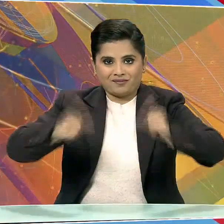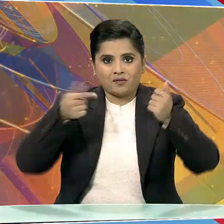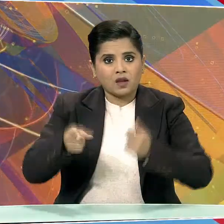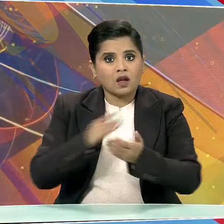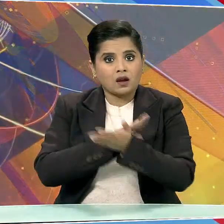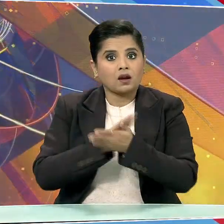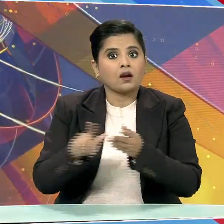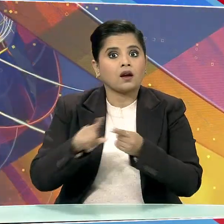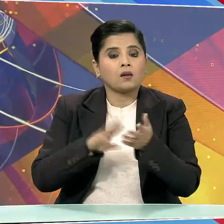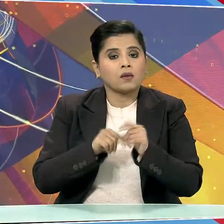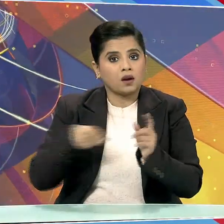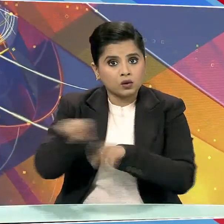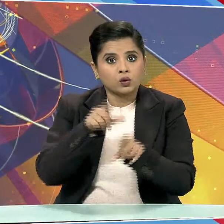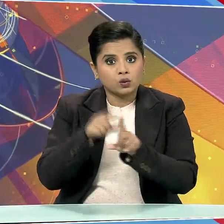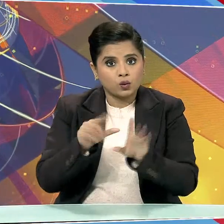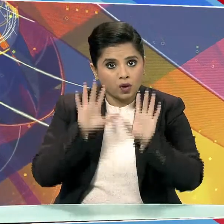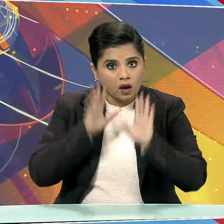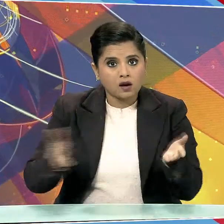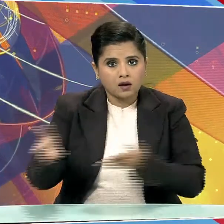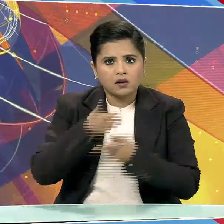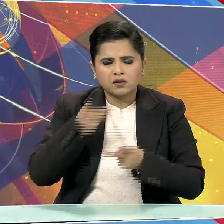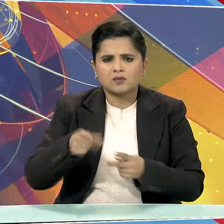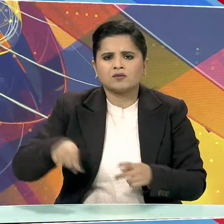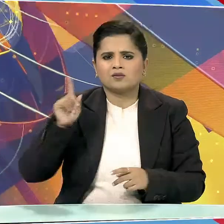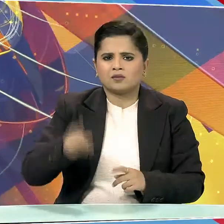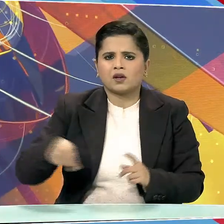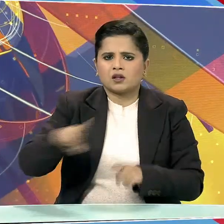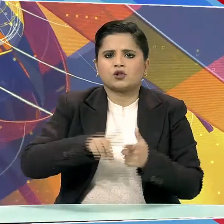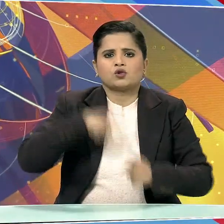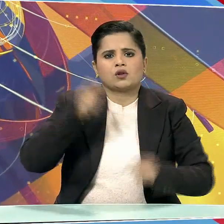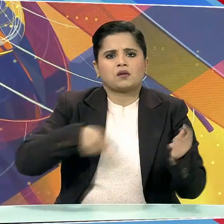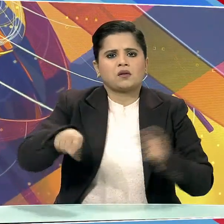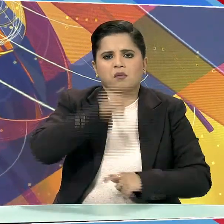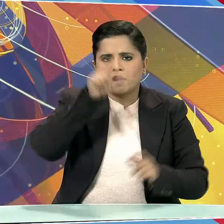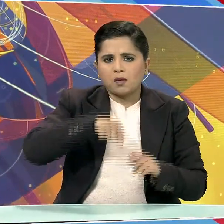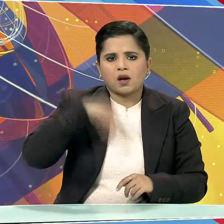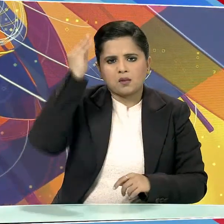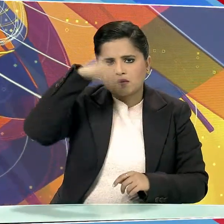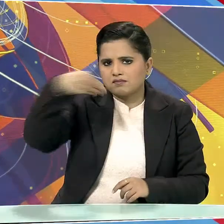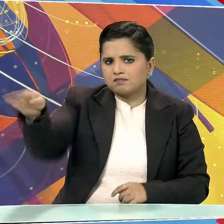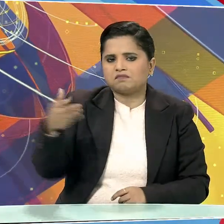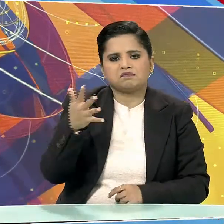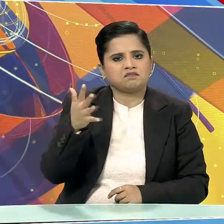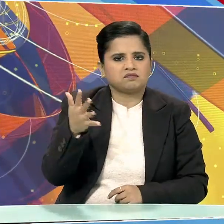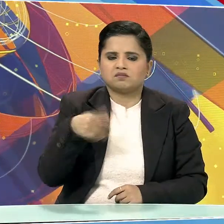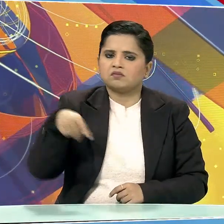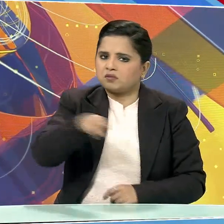हेमंद सोरेन कर रहे हैं उसके लिए उन्हें जारगन की जनता माफ नहीं करेगी